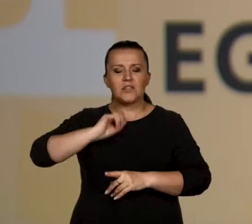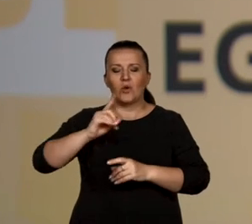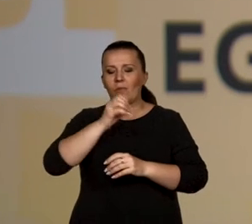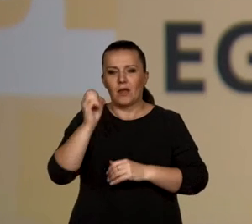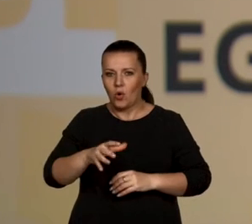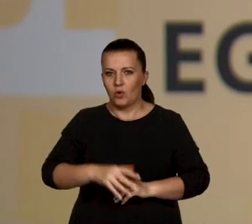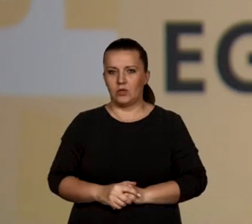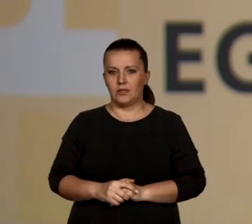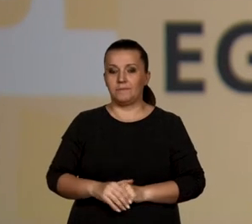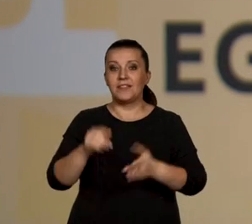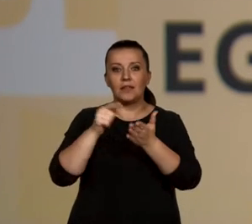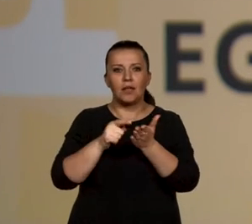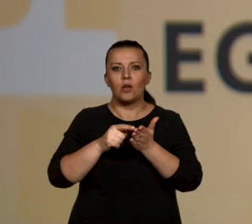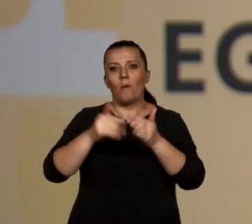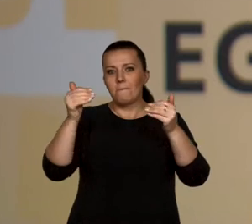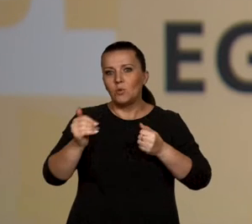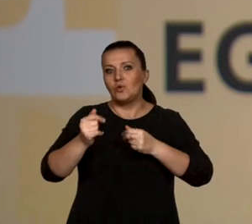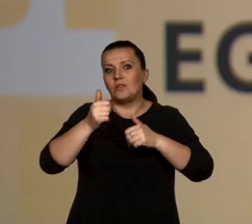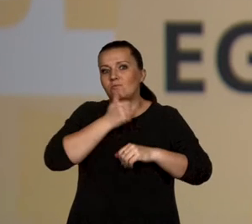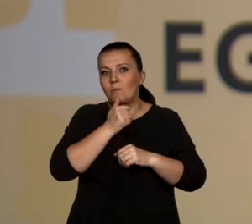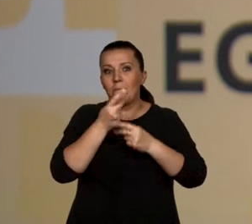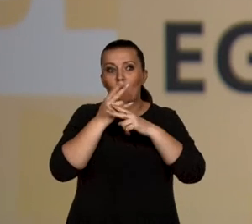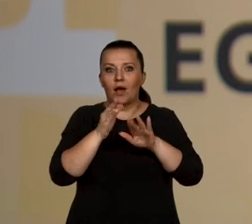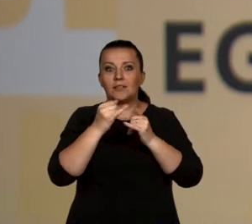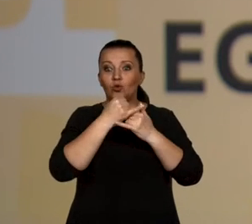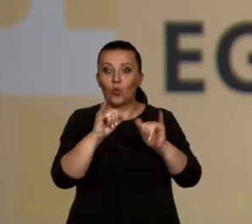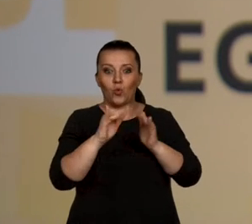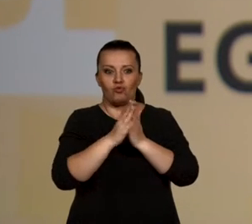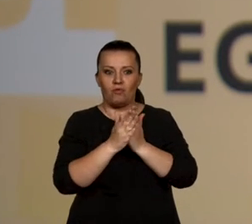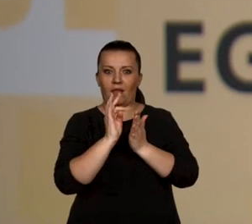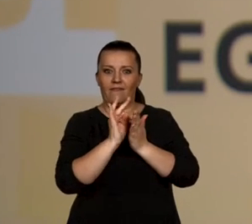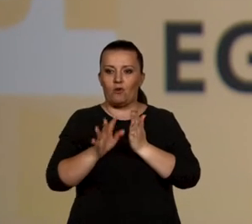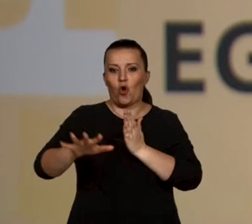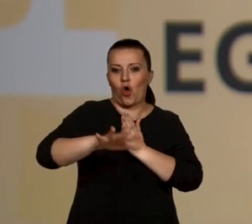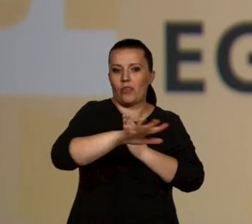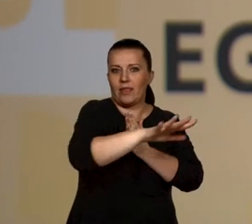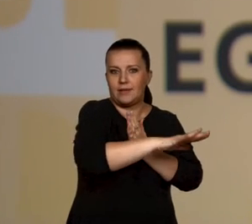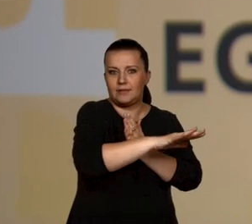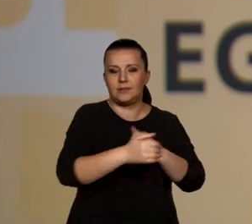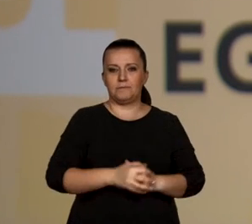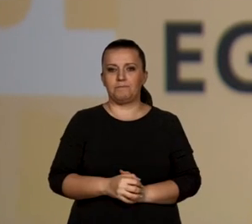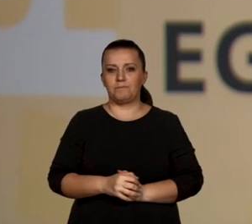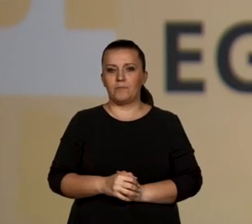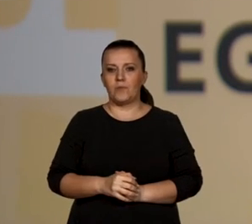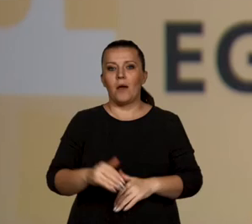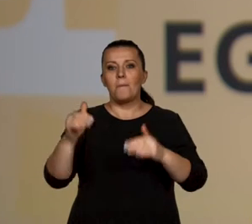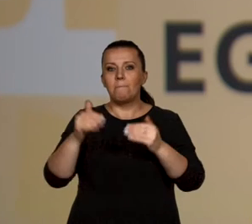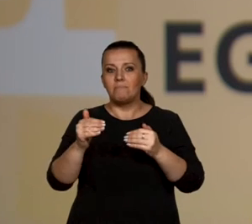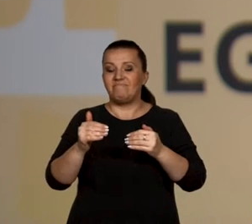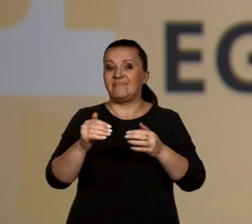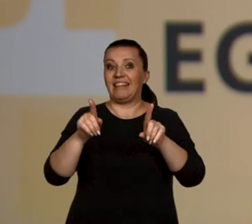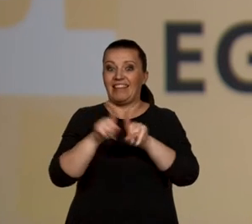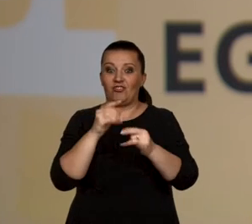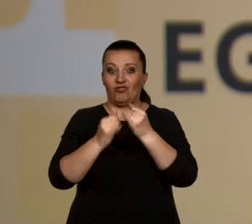spróbować pokazać te konteksty, które są oczywiste dla niektórych, a może nie dla wszystkich. Można pokazać,